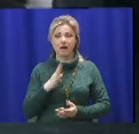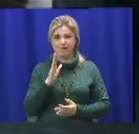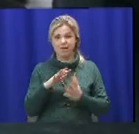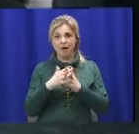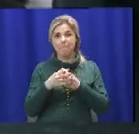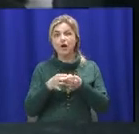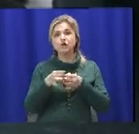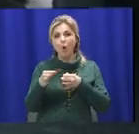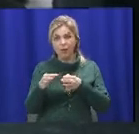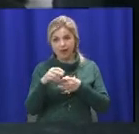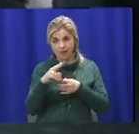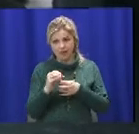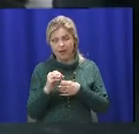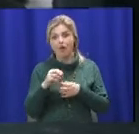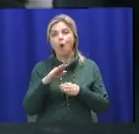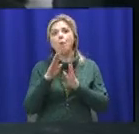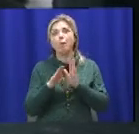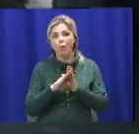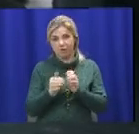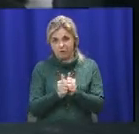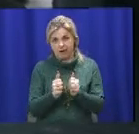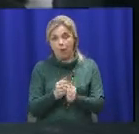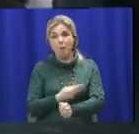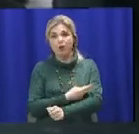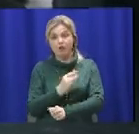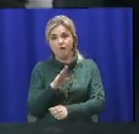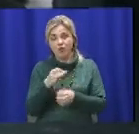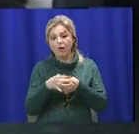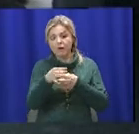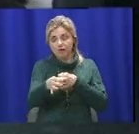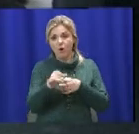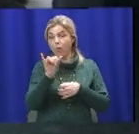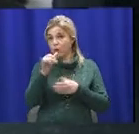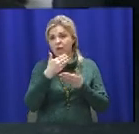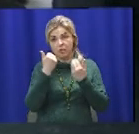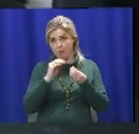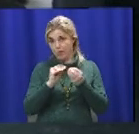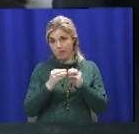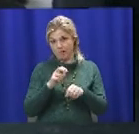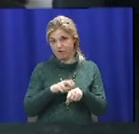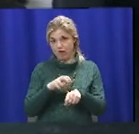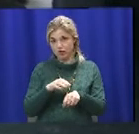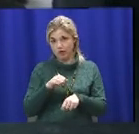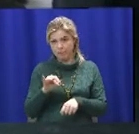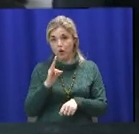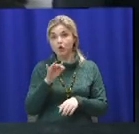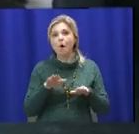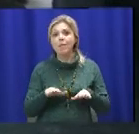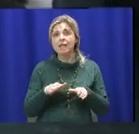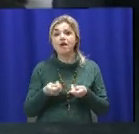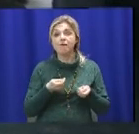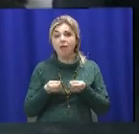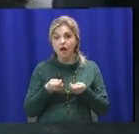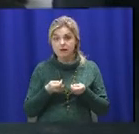у них под Полтавой, у них нет проблем с врачами. Но местные власти